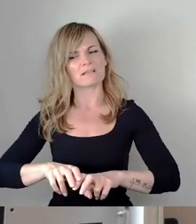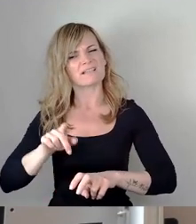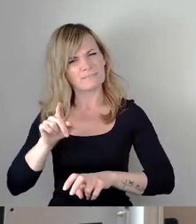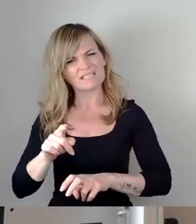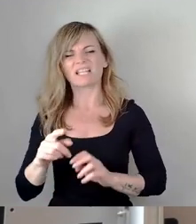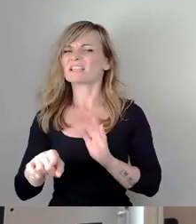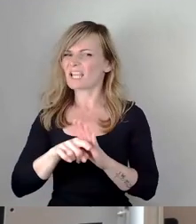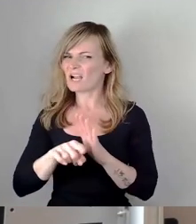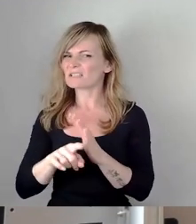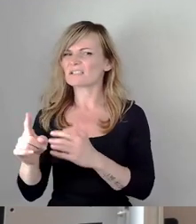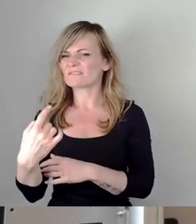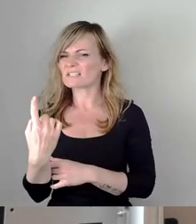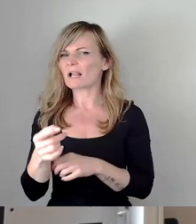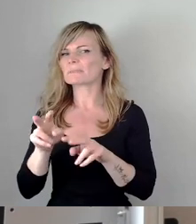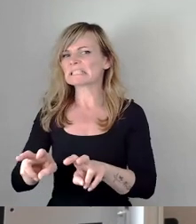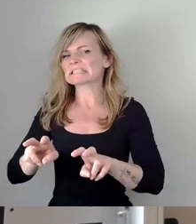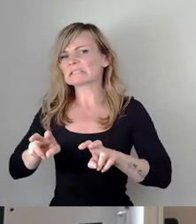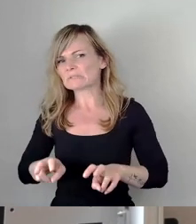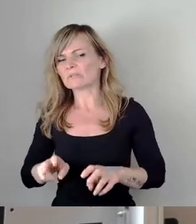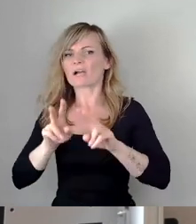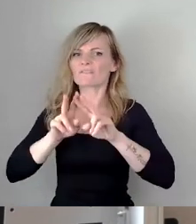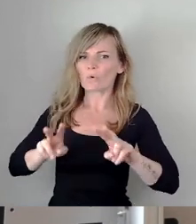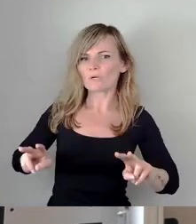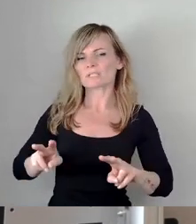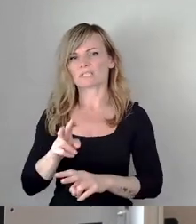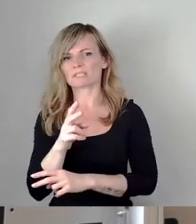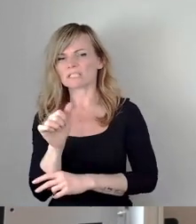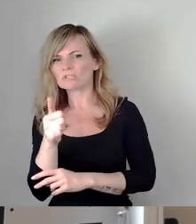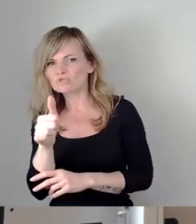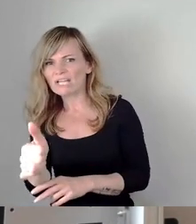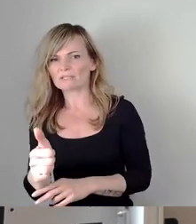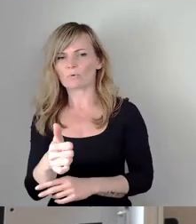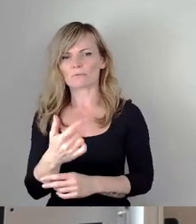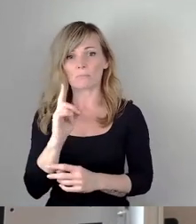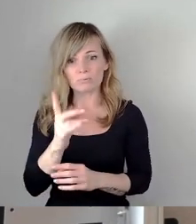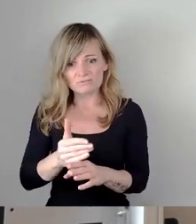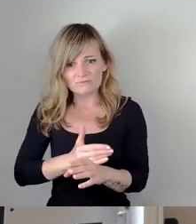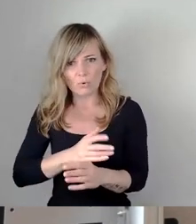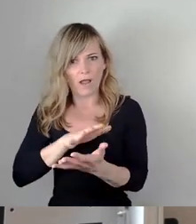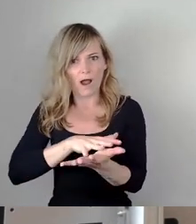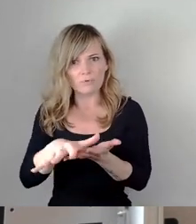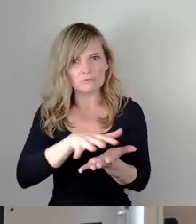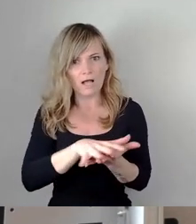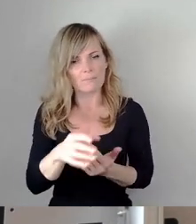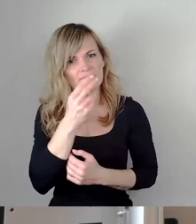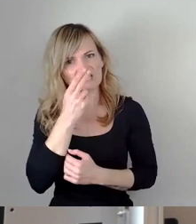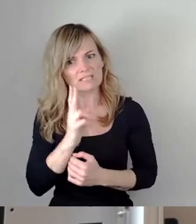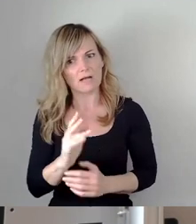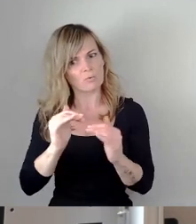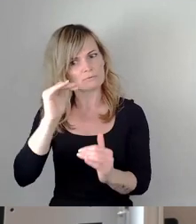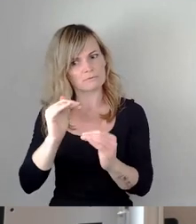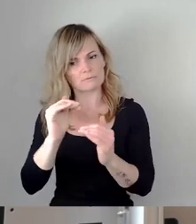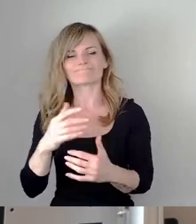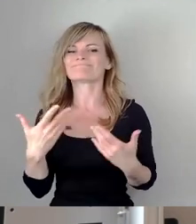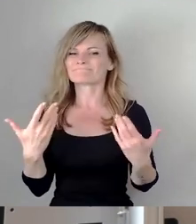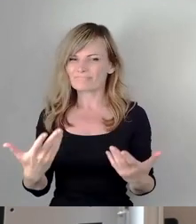Schätzung der notwendigen Investitionen. Wir haben im Rahmen dieser Machbarkeitsstudie und dann auch im Stadtrat